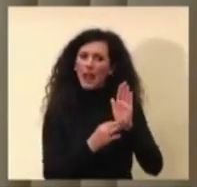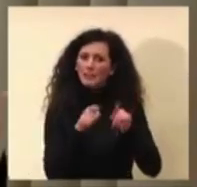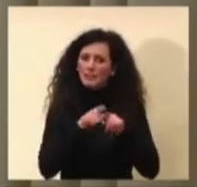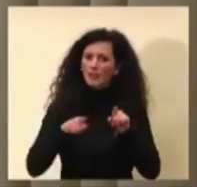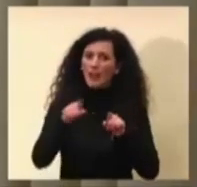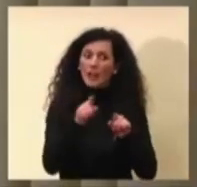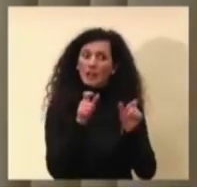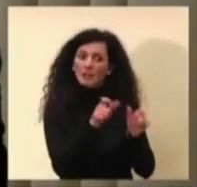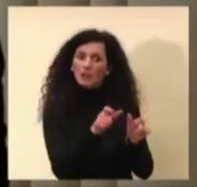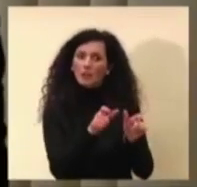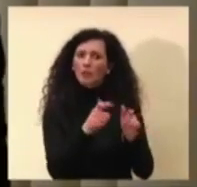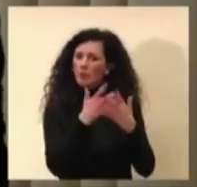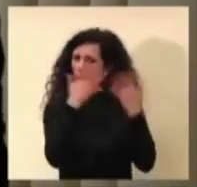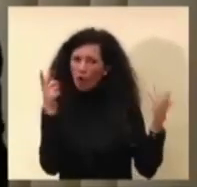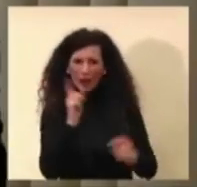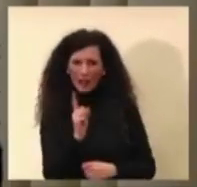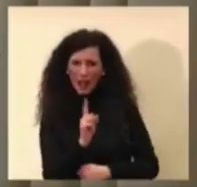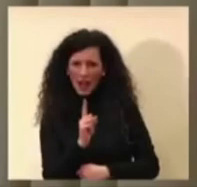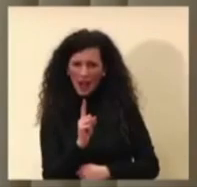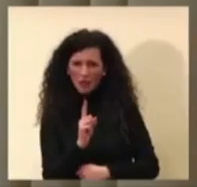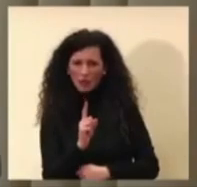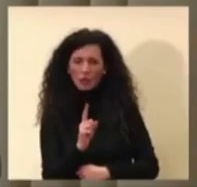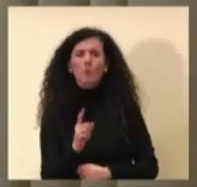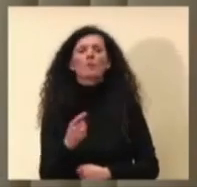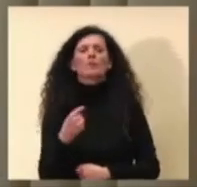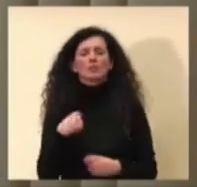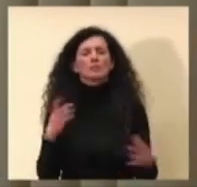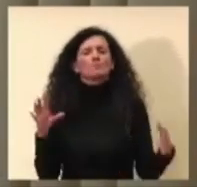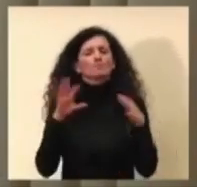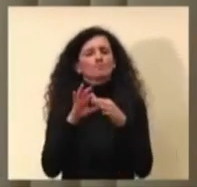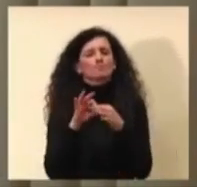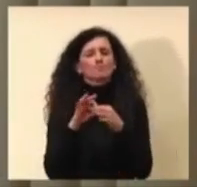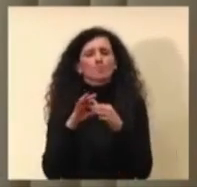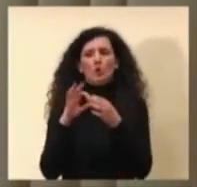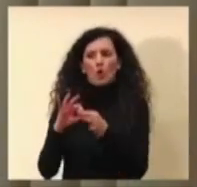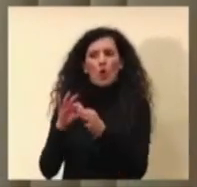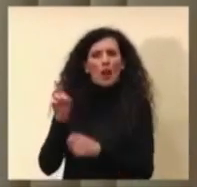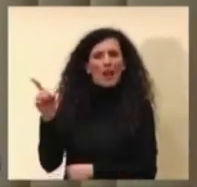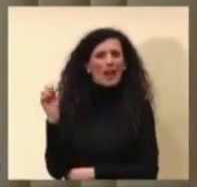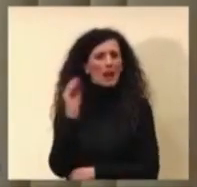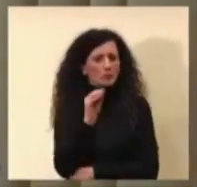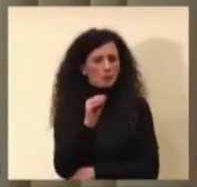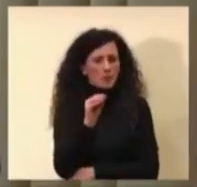chiari e poi mi accodo alla domanda del collega di prima sulle varianti